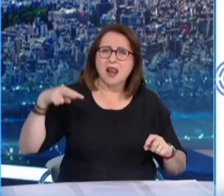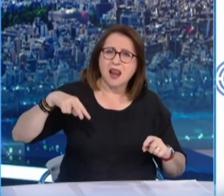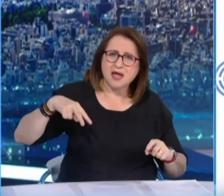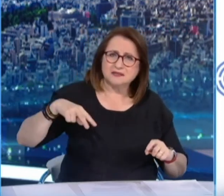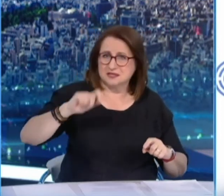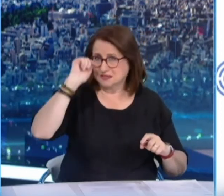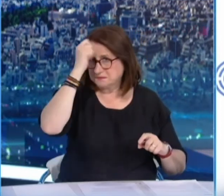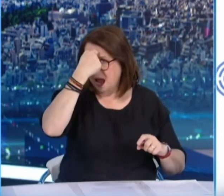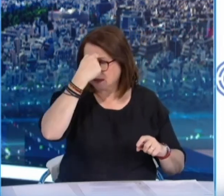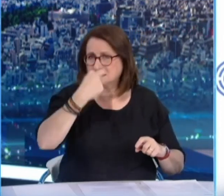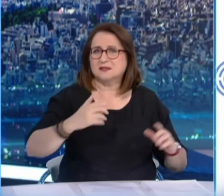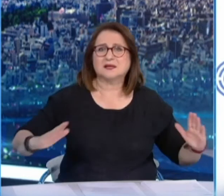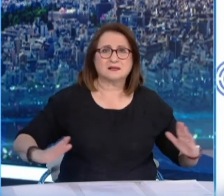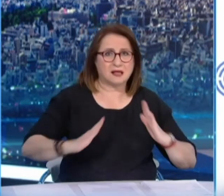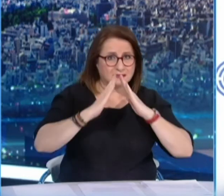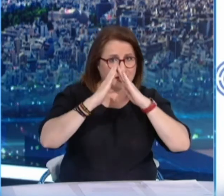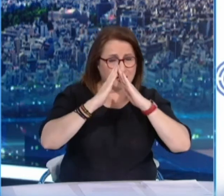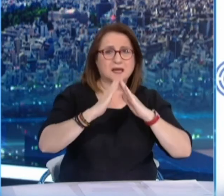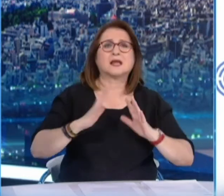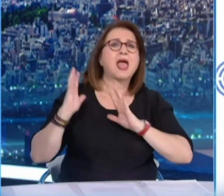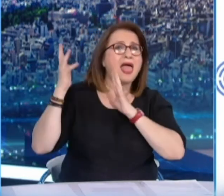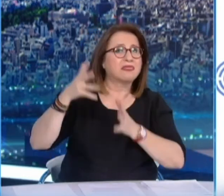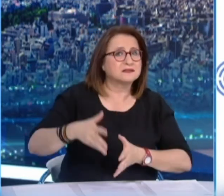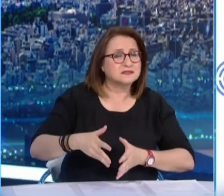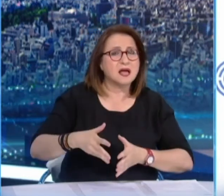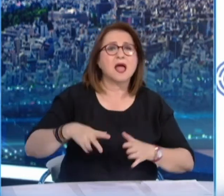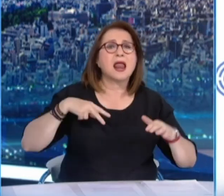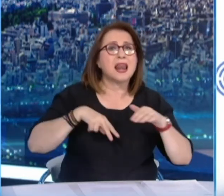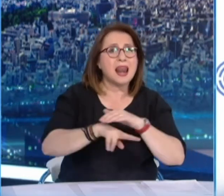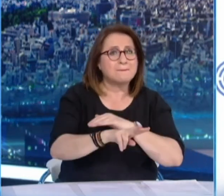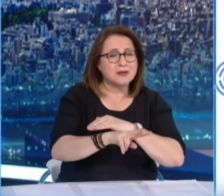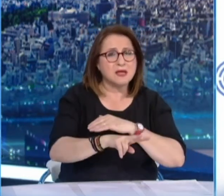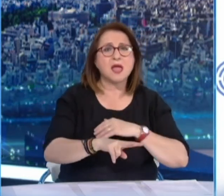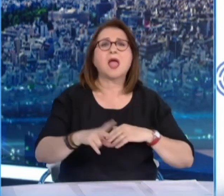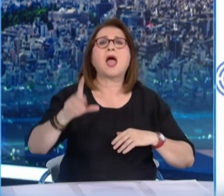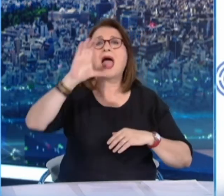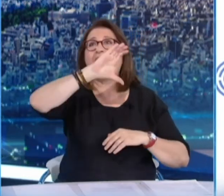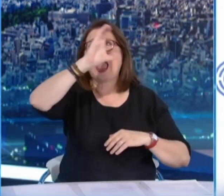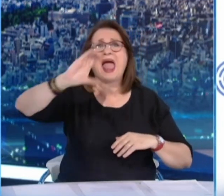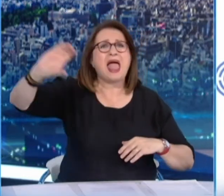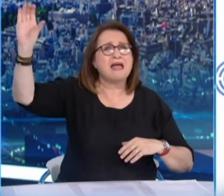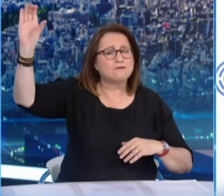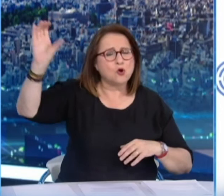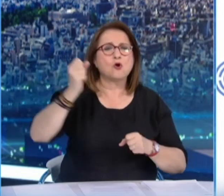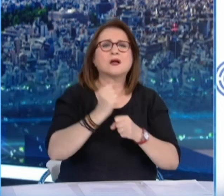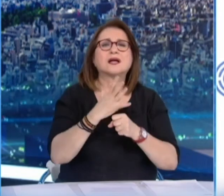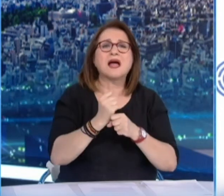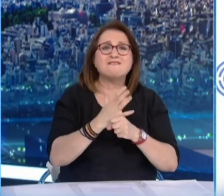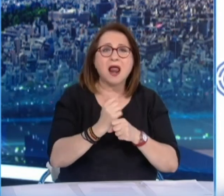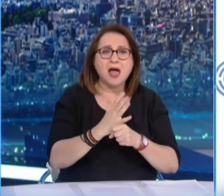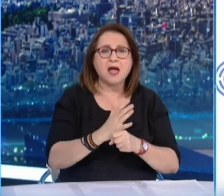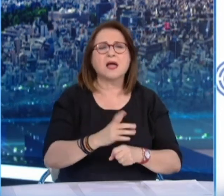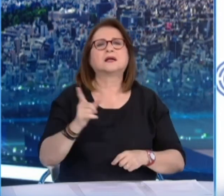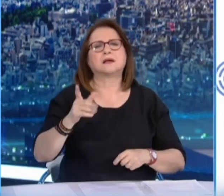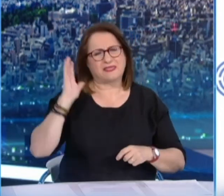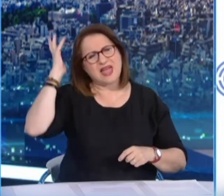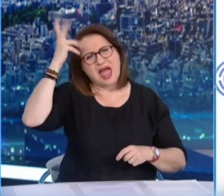Λακωνίας, Πιερίας, Πέλλας, Φθιώτιδας, Εύρου, Λέσβου, Καβάλας και Σάμου. Στις περιοχές αυτές